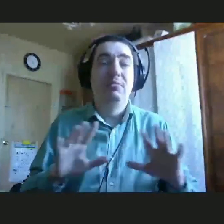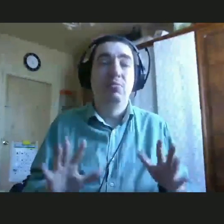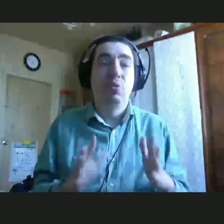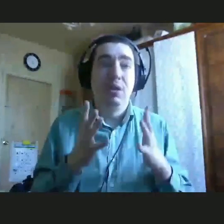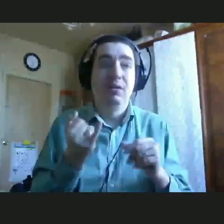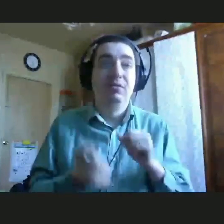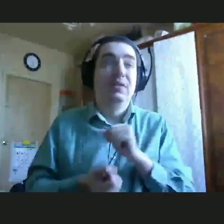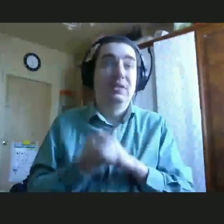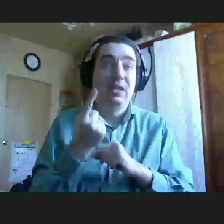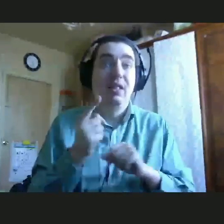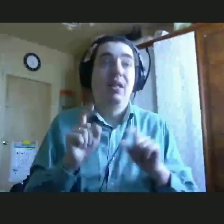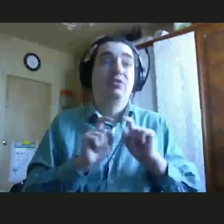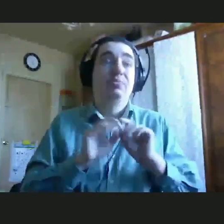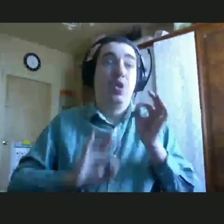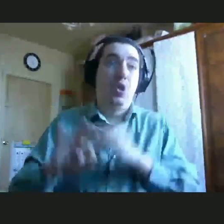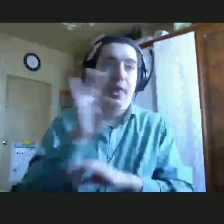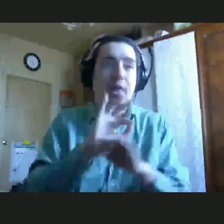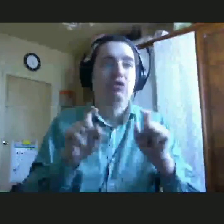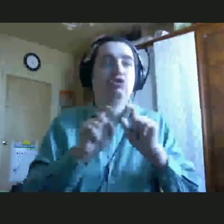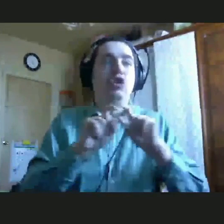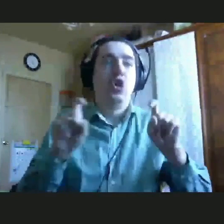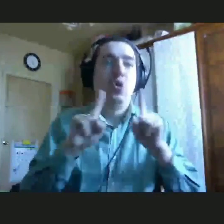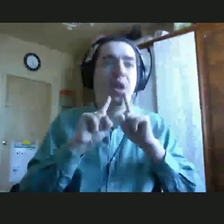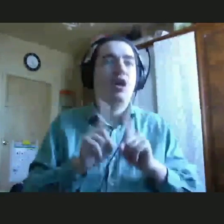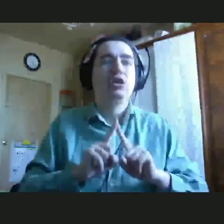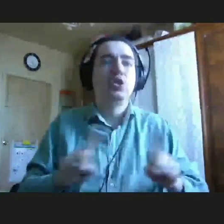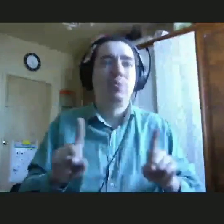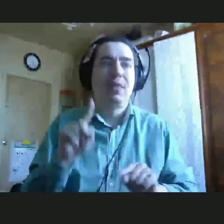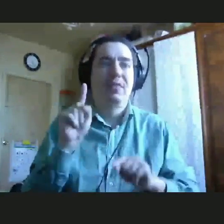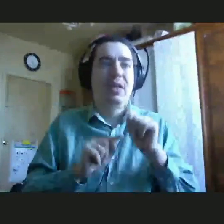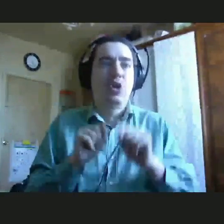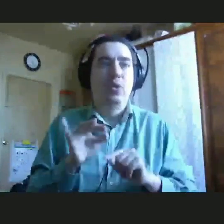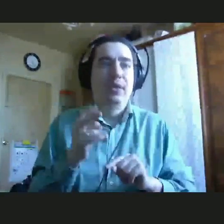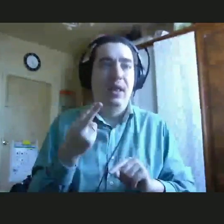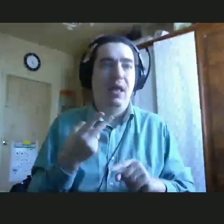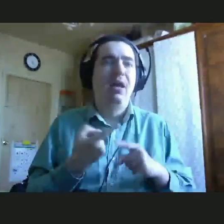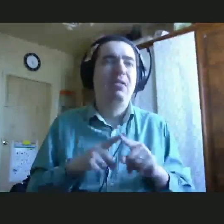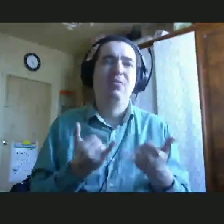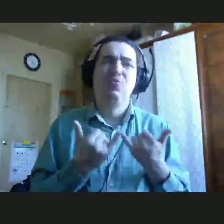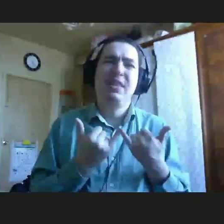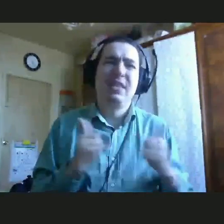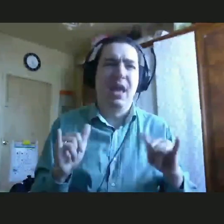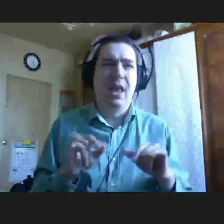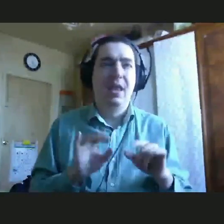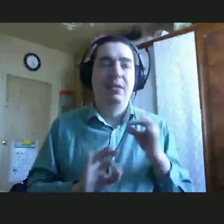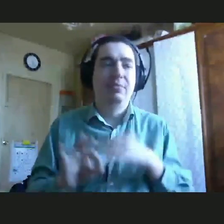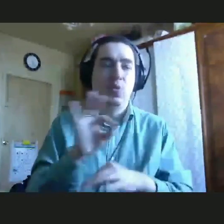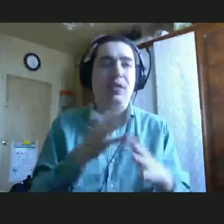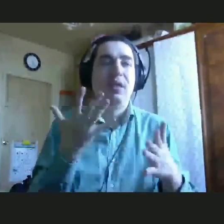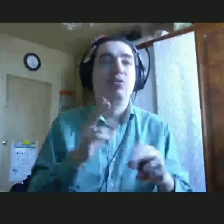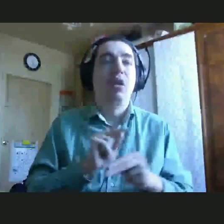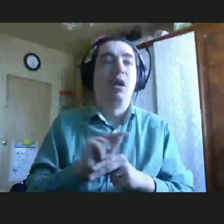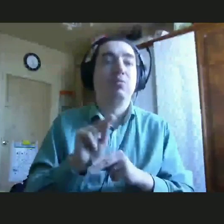проект «Школа особенного родителя». «Школа особенного родителя» — это уникальный проект, который обучает родителей